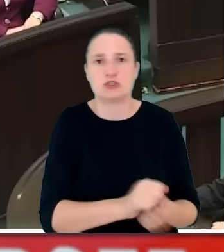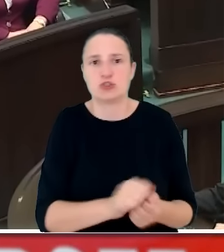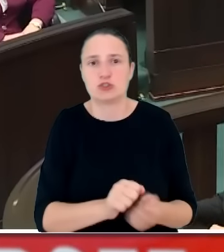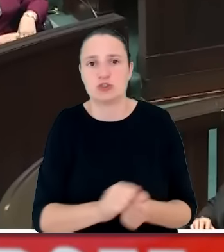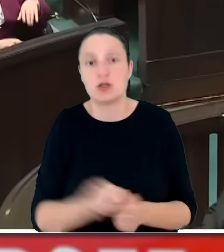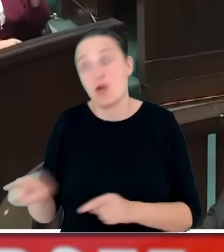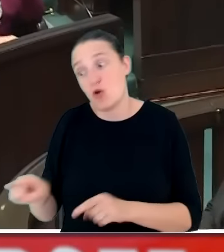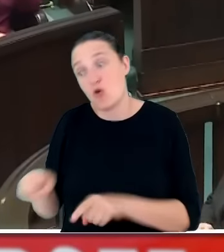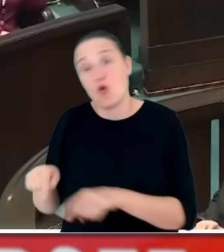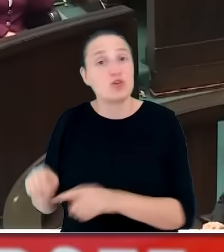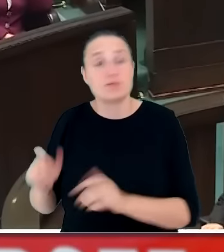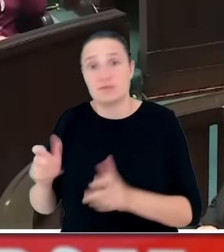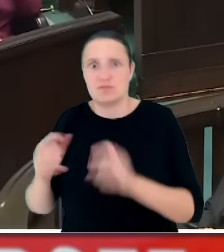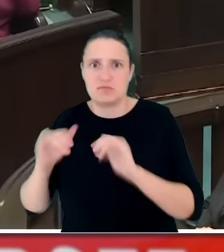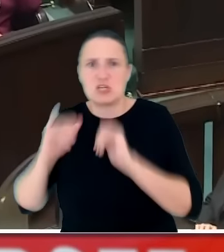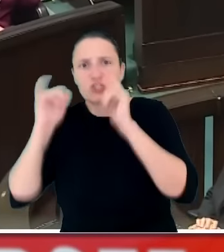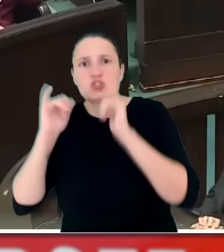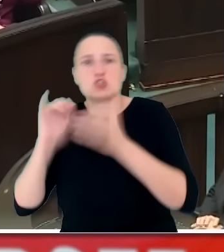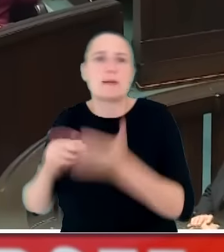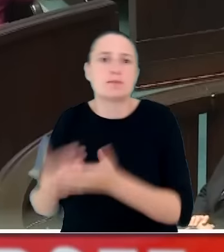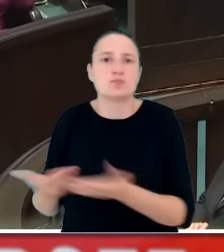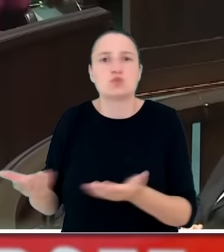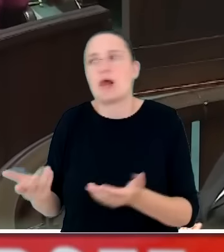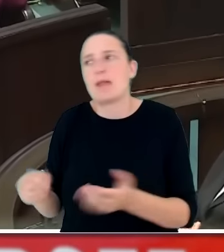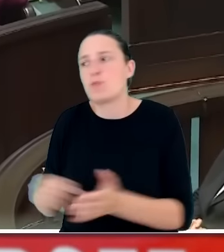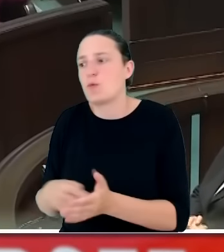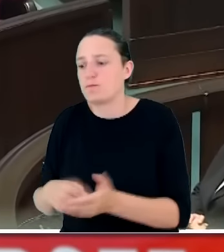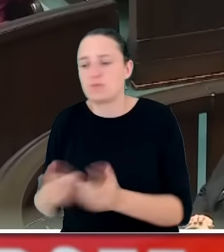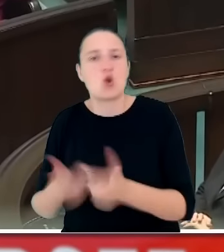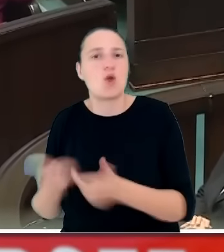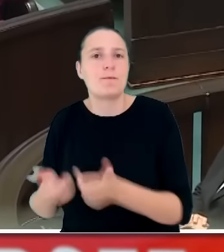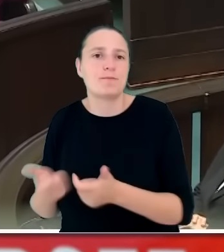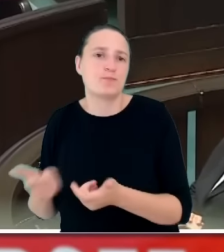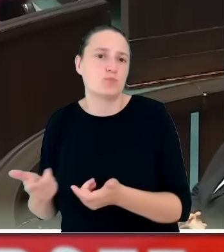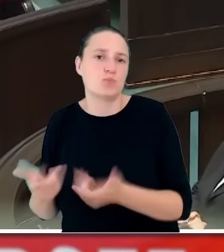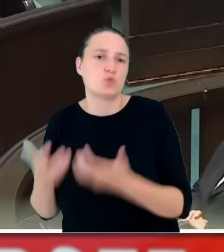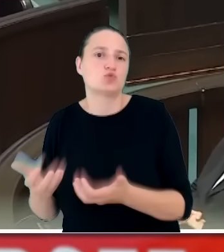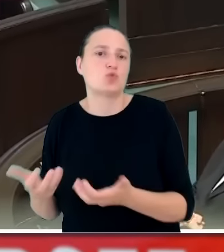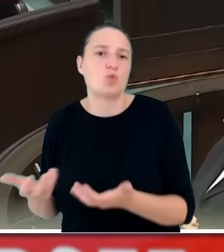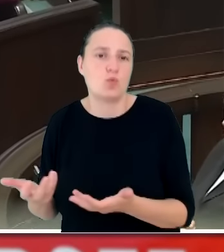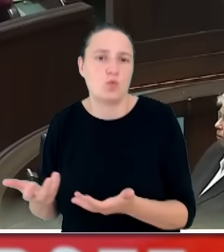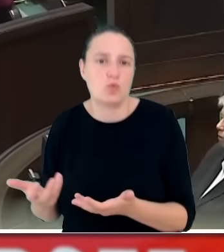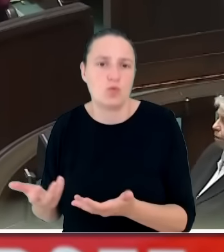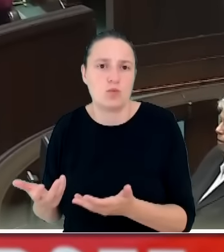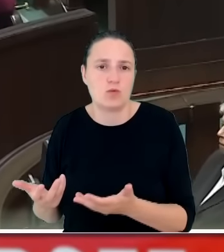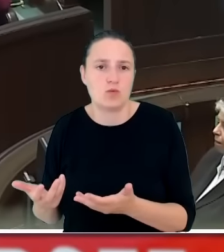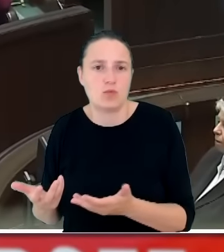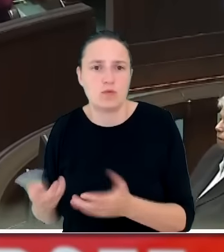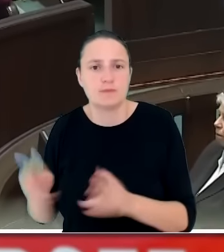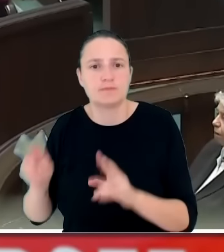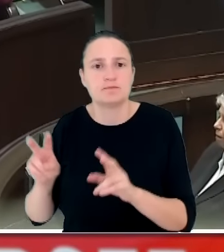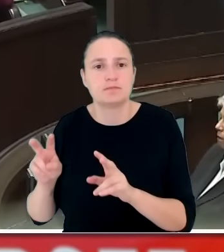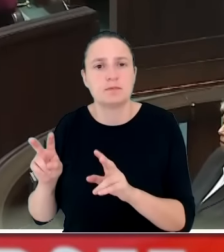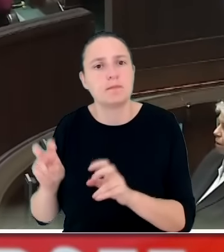jak chociażby złożenie podpisu i jak to oni mówią nominacją